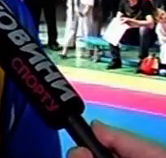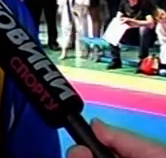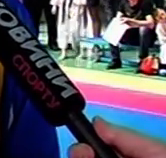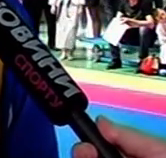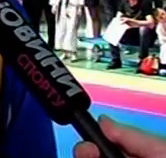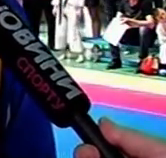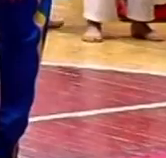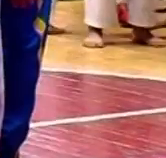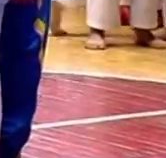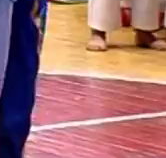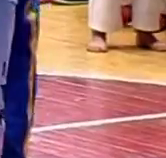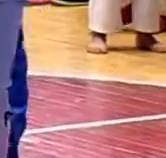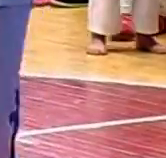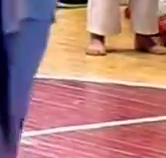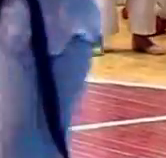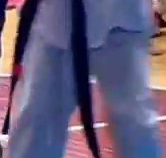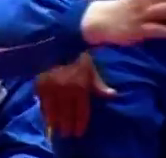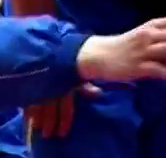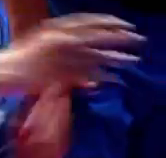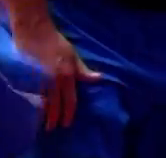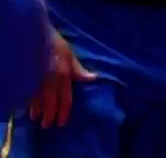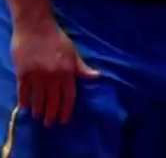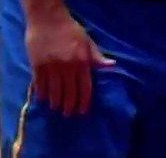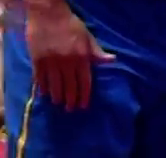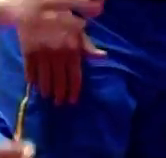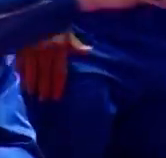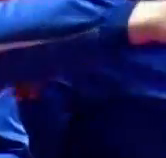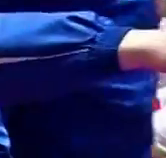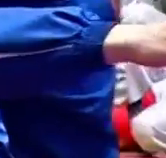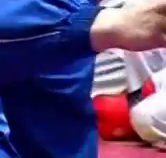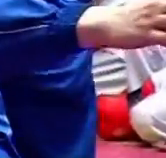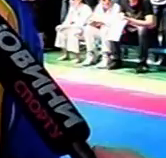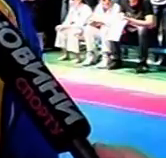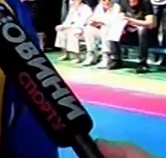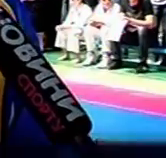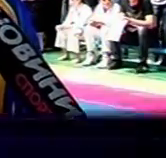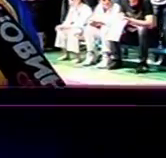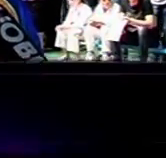На шляху до свого першого чемпіонства юнак переміг чотирьох суперників.